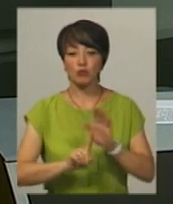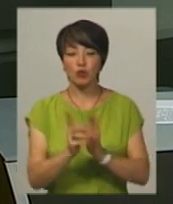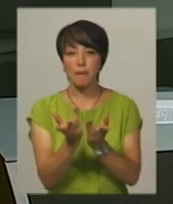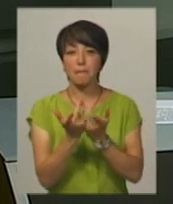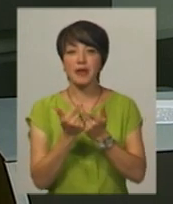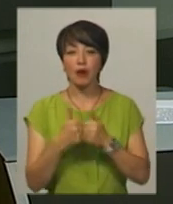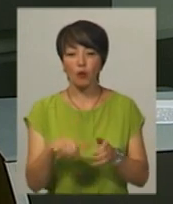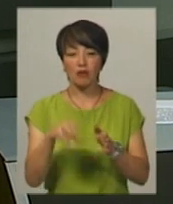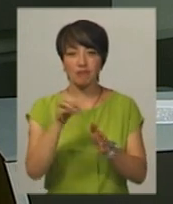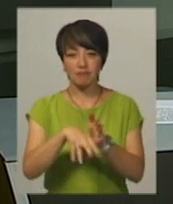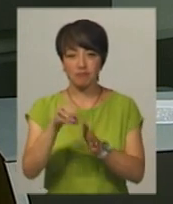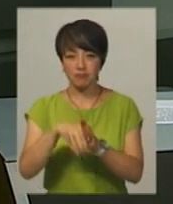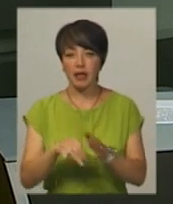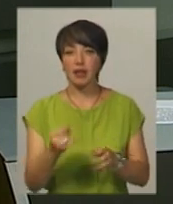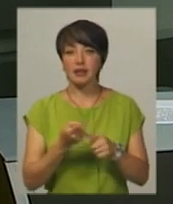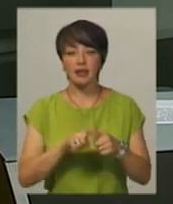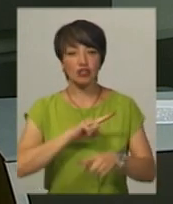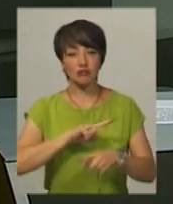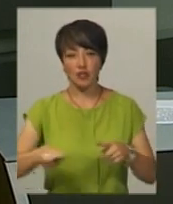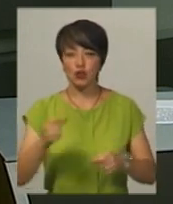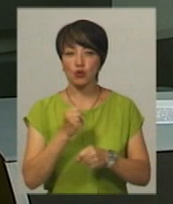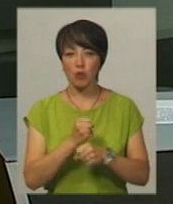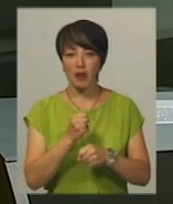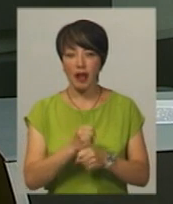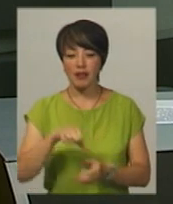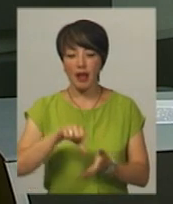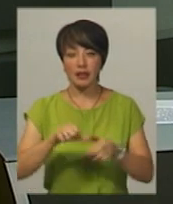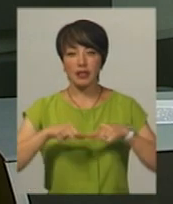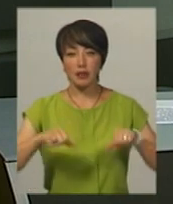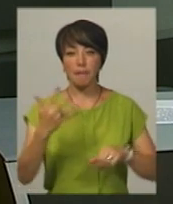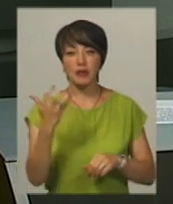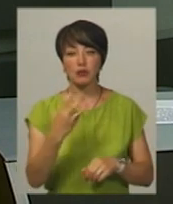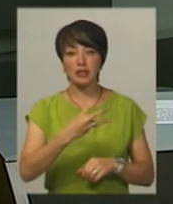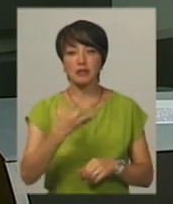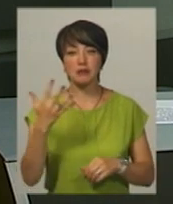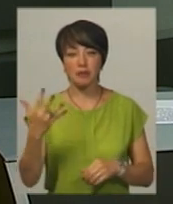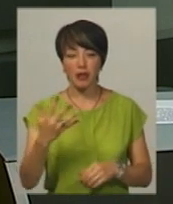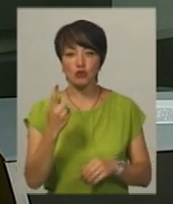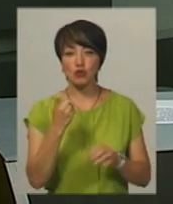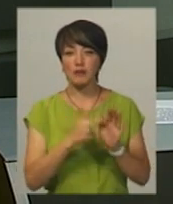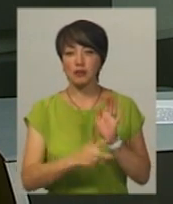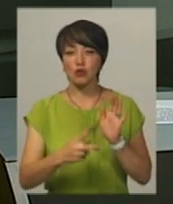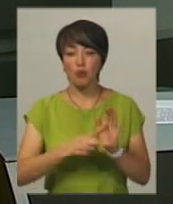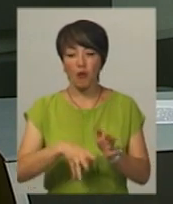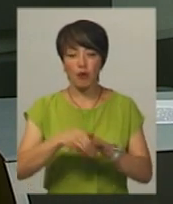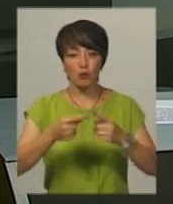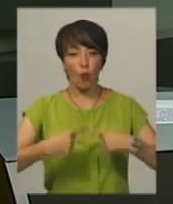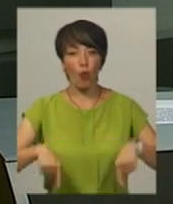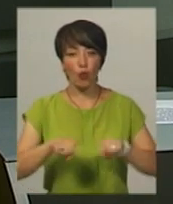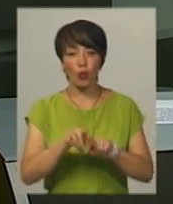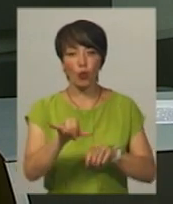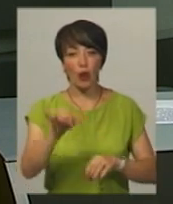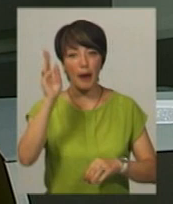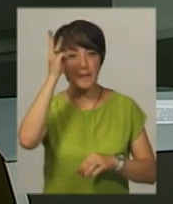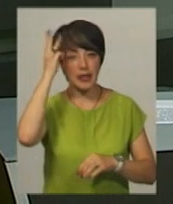підрахунок голосів виборців. Найшвидше це зроблять на дільниці за номером 535 187-го виборчого округу у